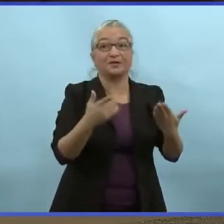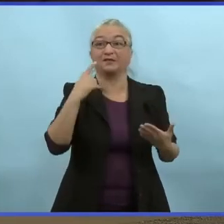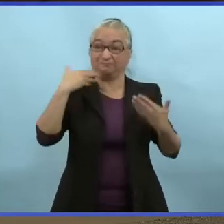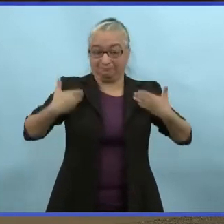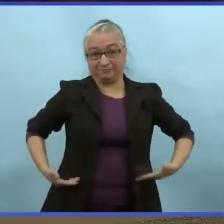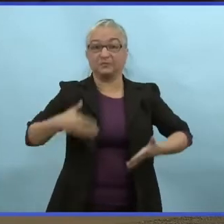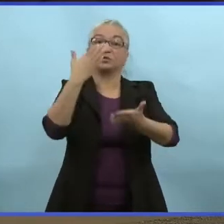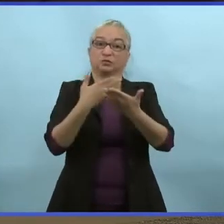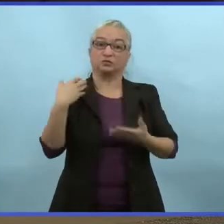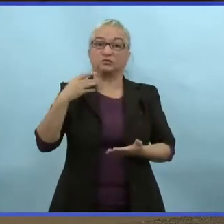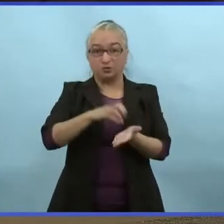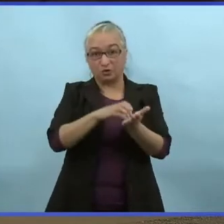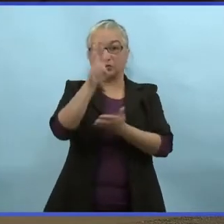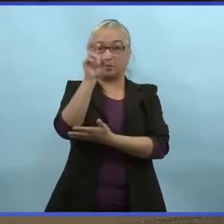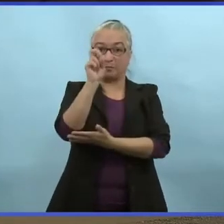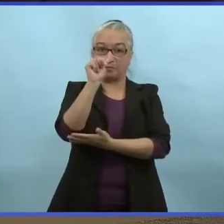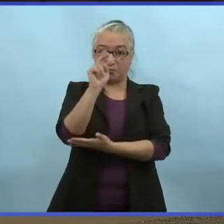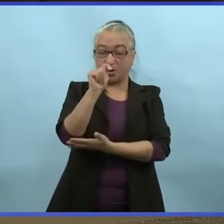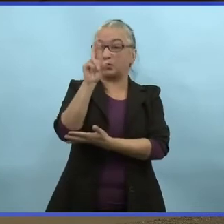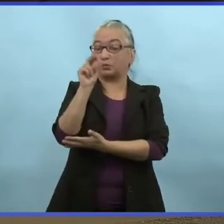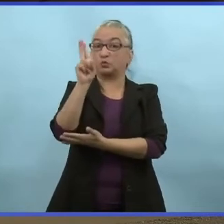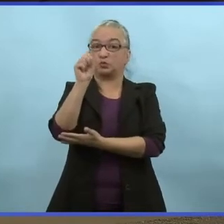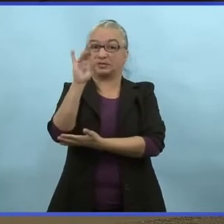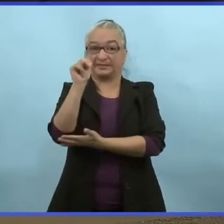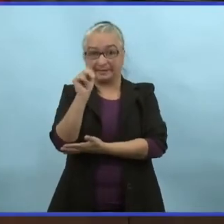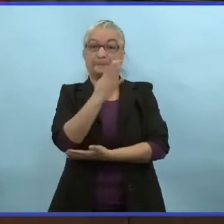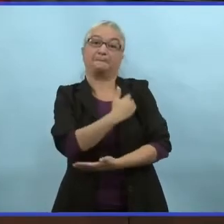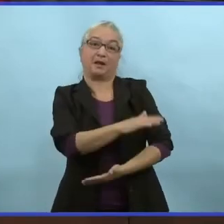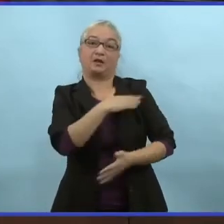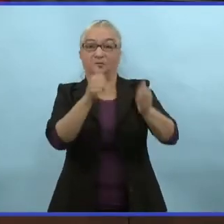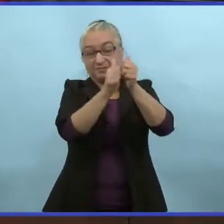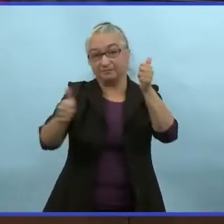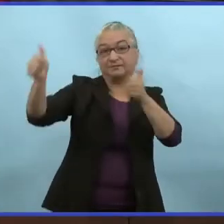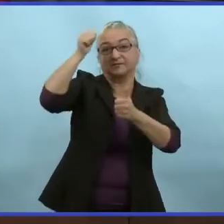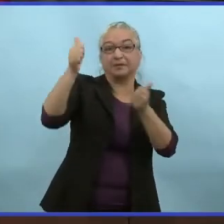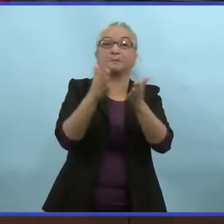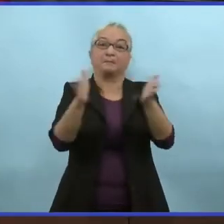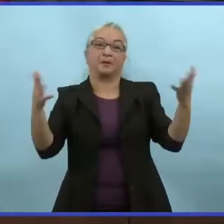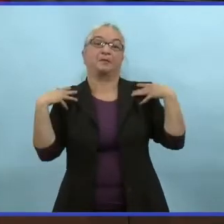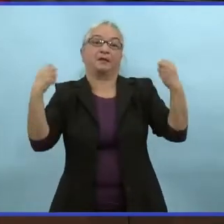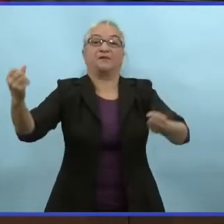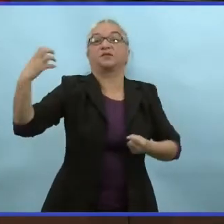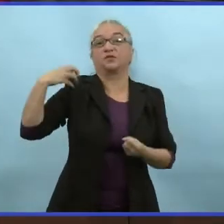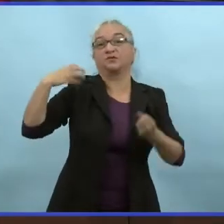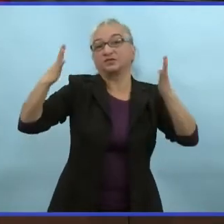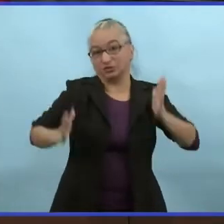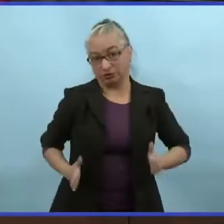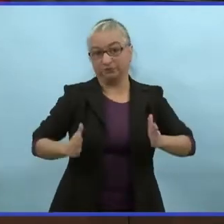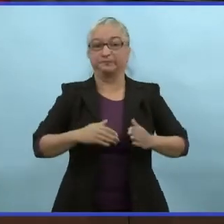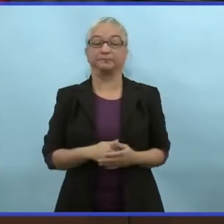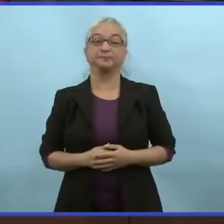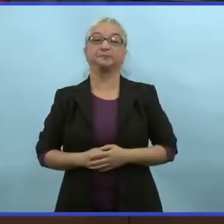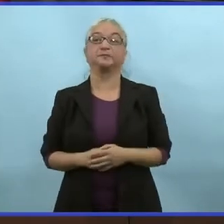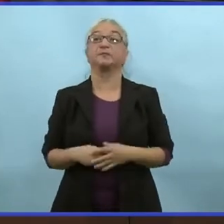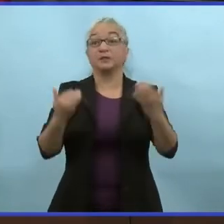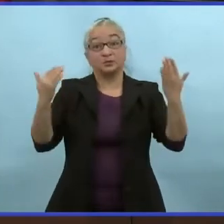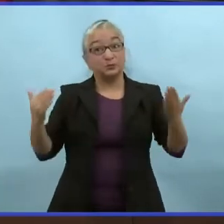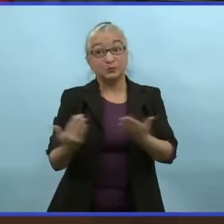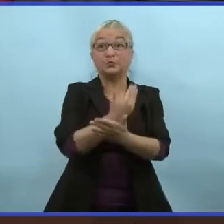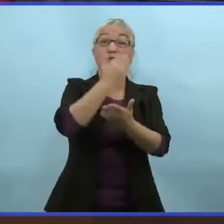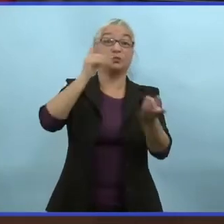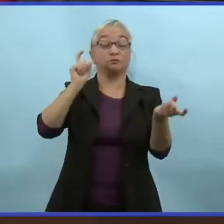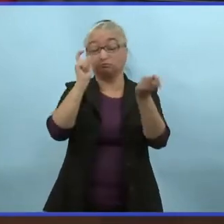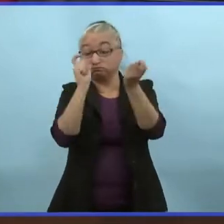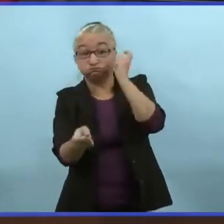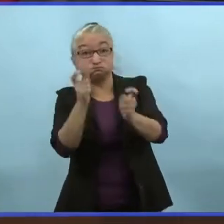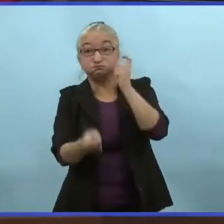Monsieur le Ministre Elwar. Je suis Brent Houssin, le médecin hygiéniste en chef du Manitoba. Comme indiqué, les ordres de santé publique vont être